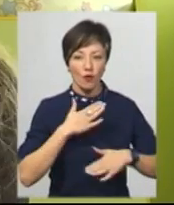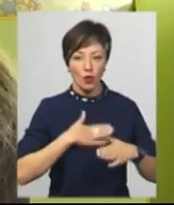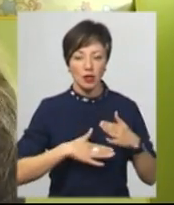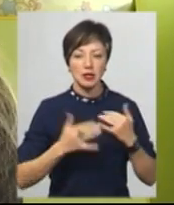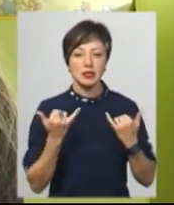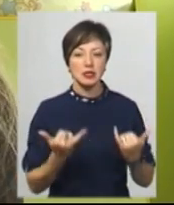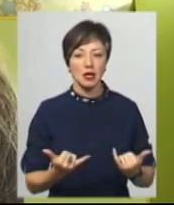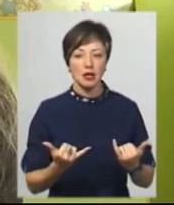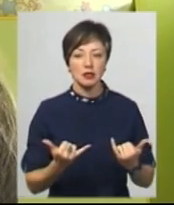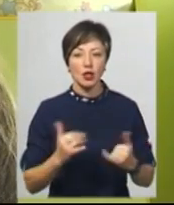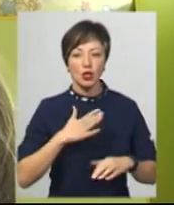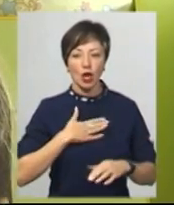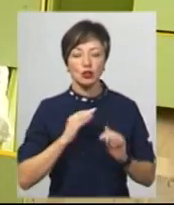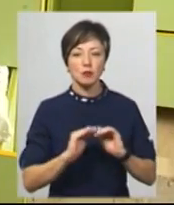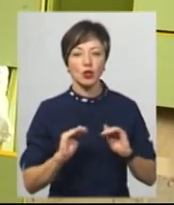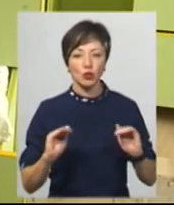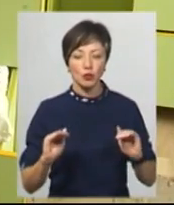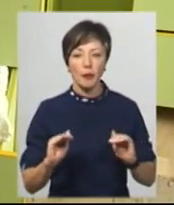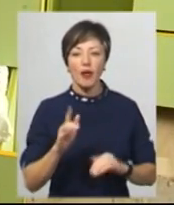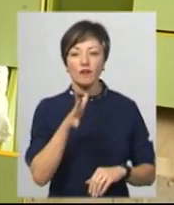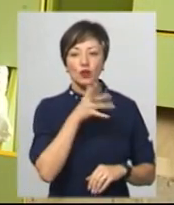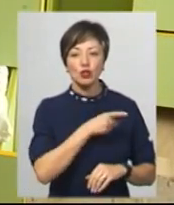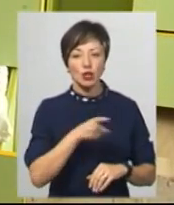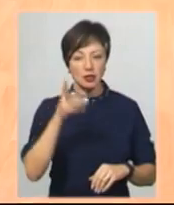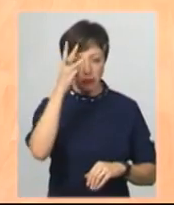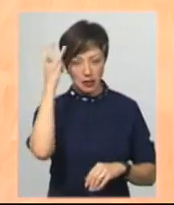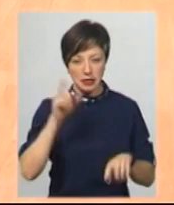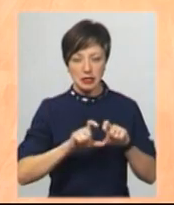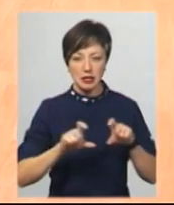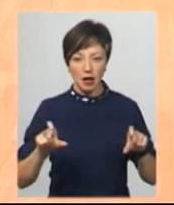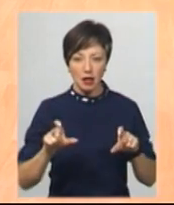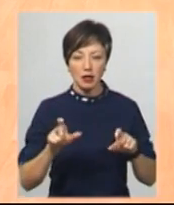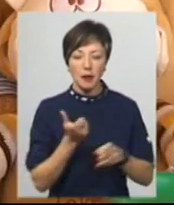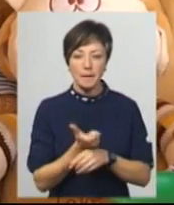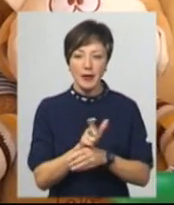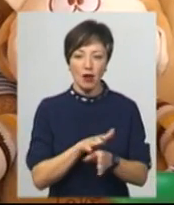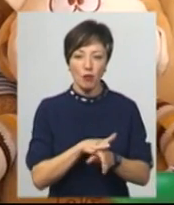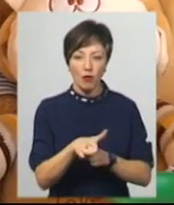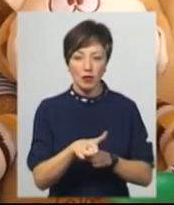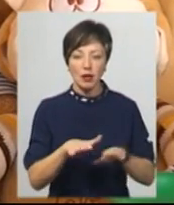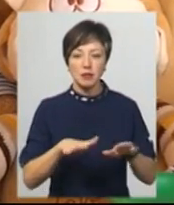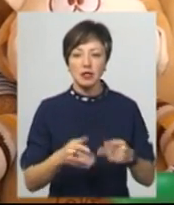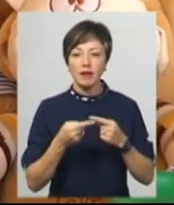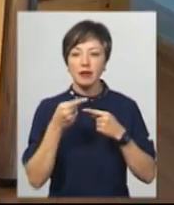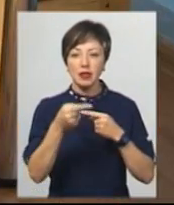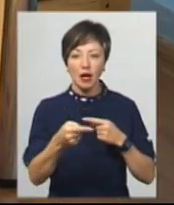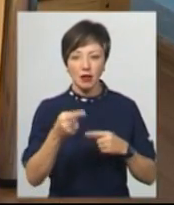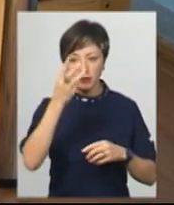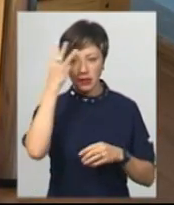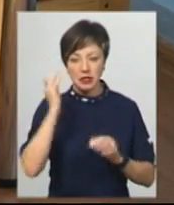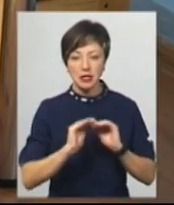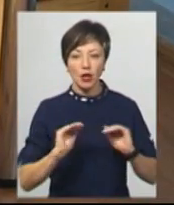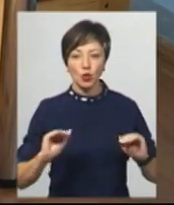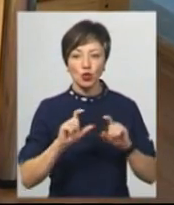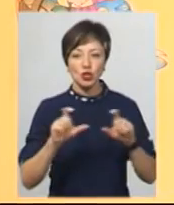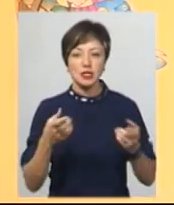зараз нашим садочком. В той час, коли Хмельницькому закладу шкільної освіти переповнені, в місцях віддалених від обласного центру садочки